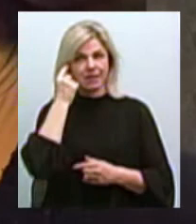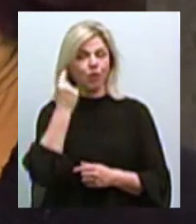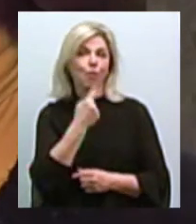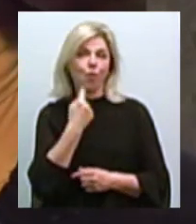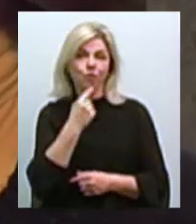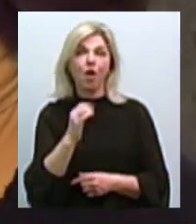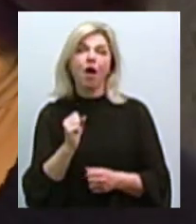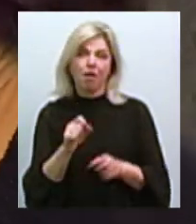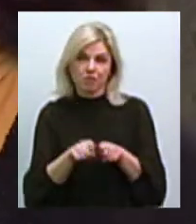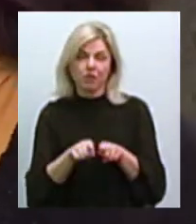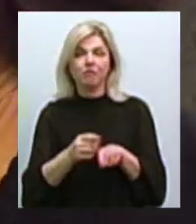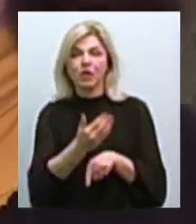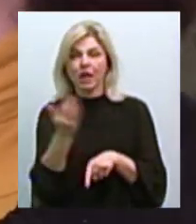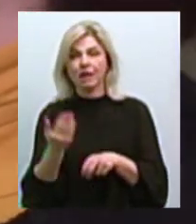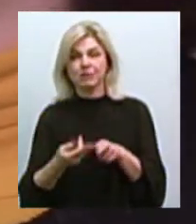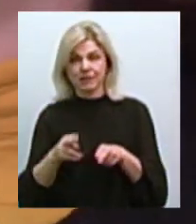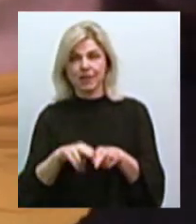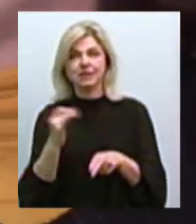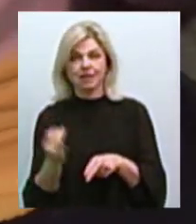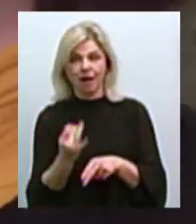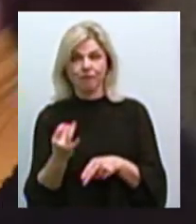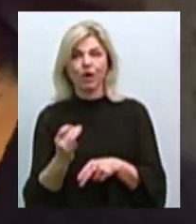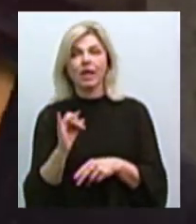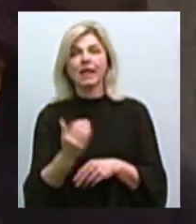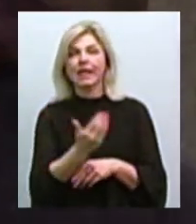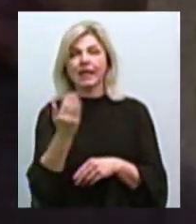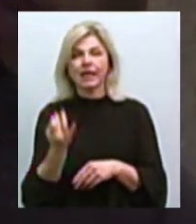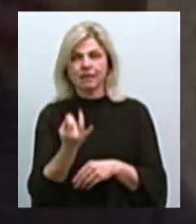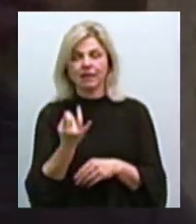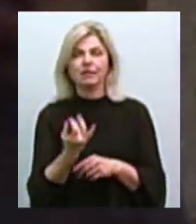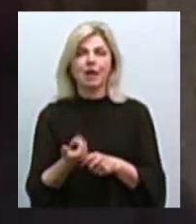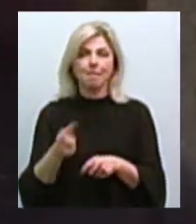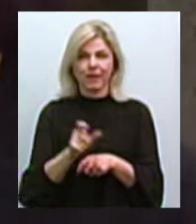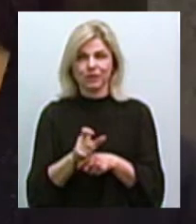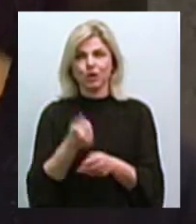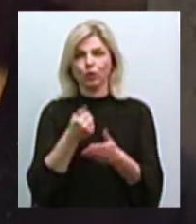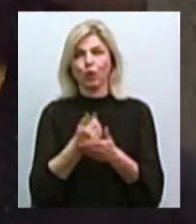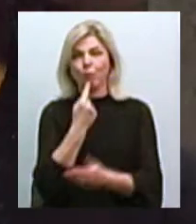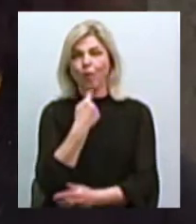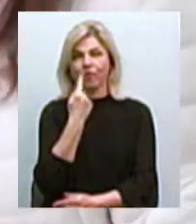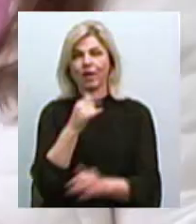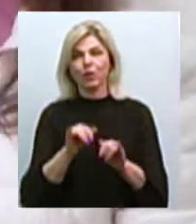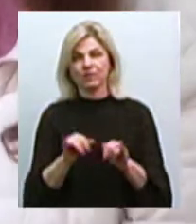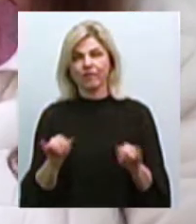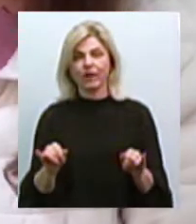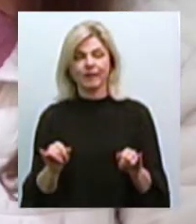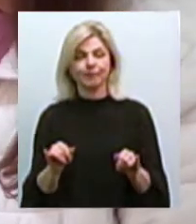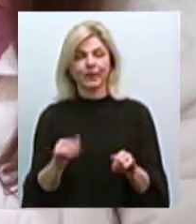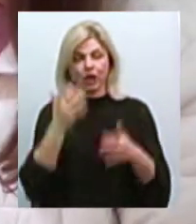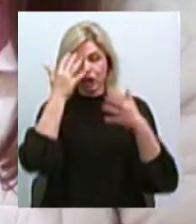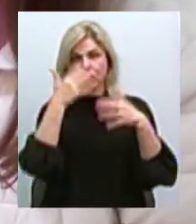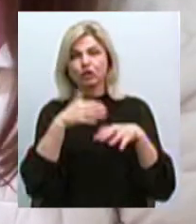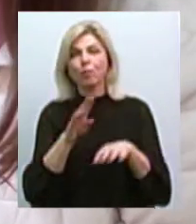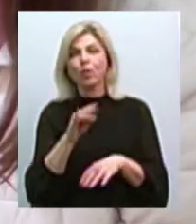цікаво і це, мені здається, інтерес їхній ще більше до мови розвиває. У Чорноморському